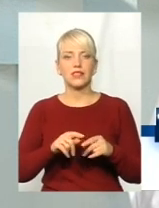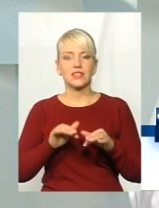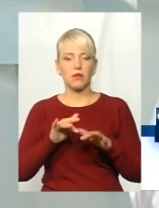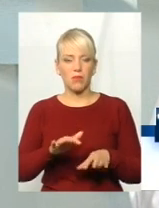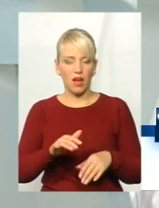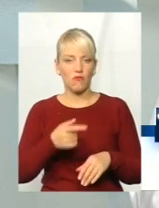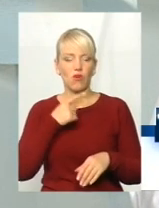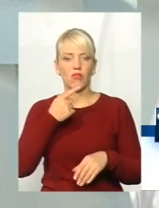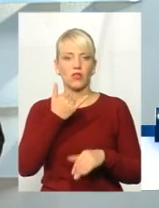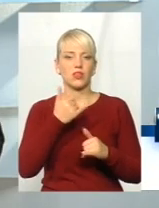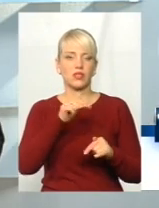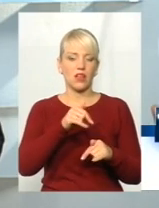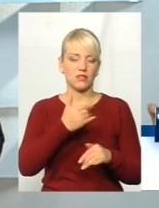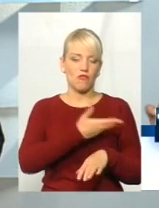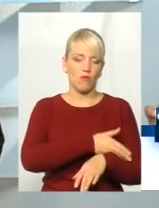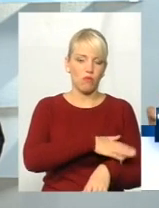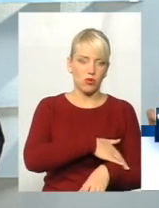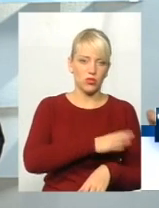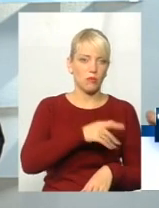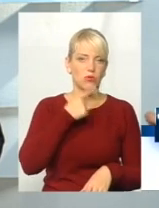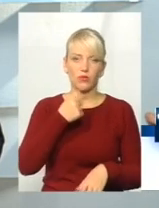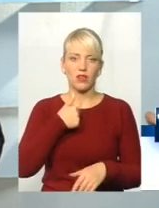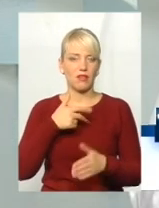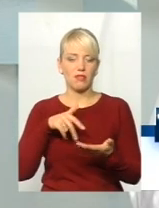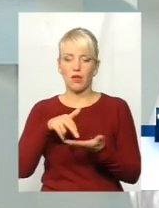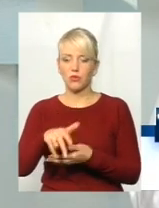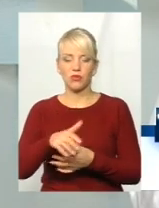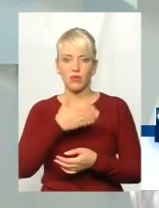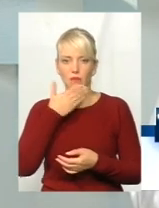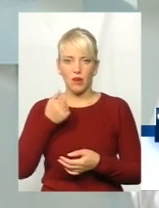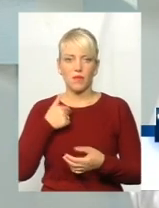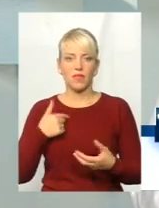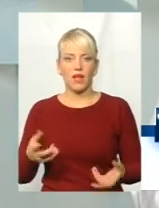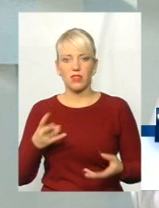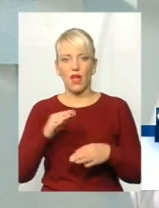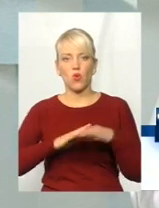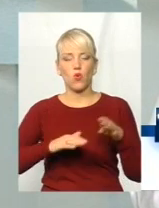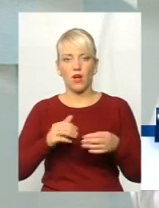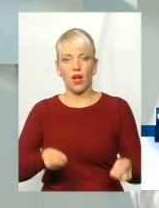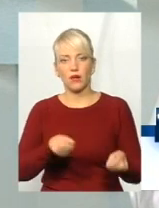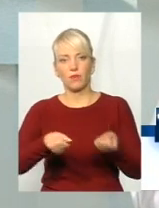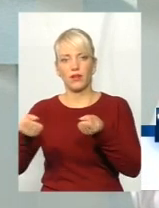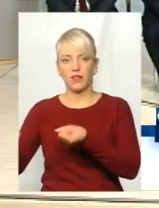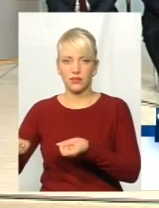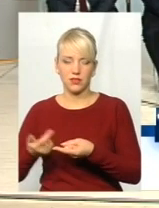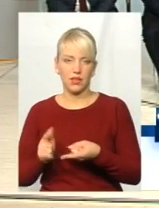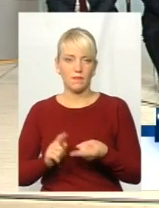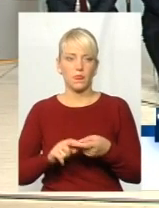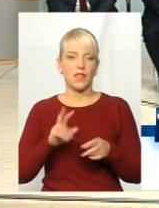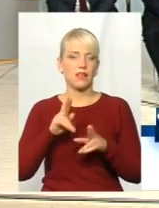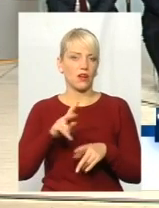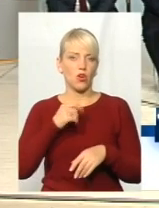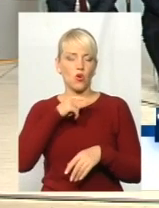ми йдемо в таку Європу. Це точно так само, як російський агресор. Каже, що він кордон не перетинав, це наша територія. І от ми